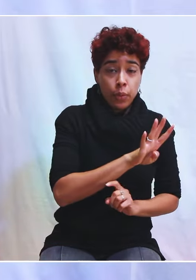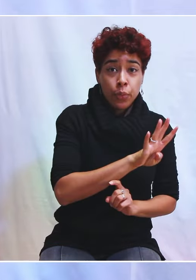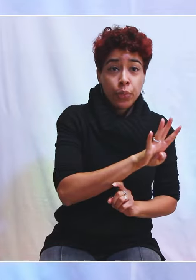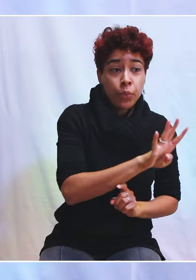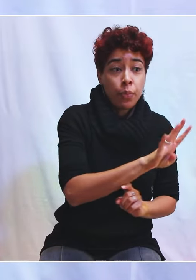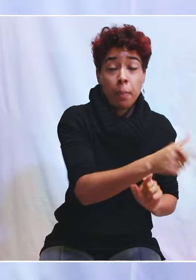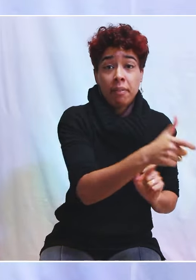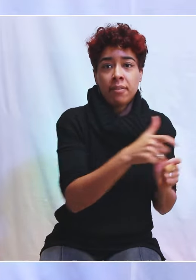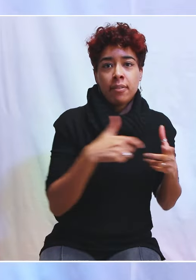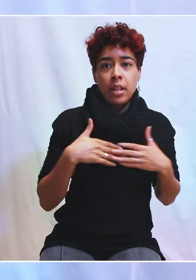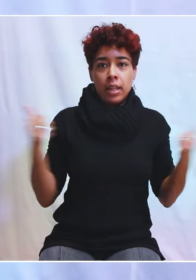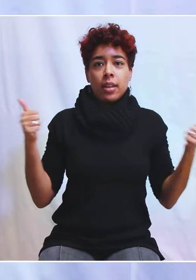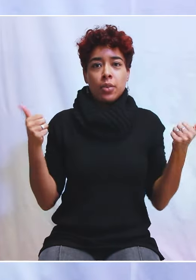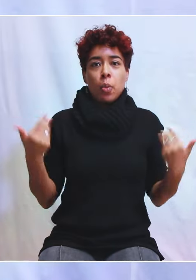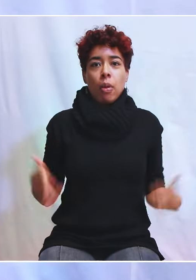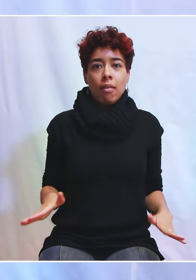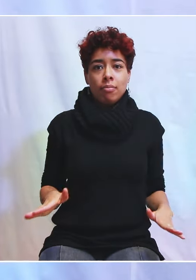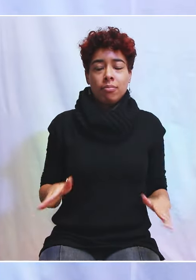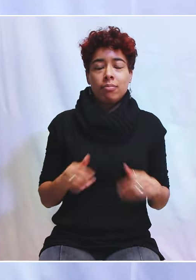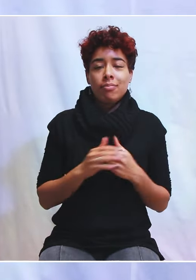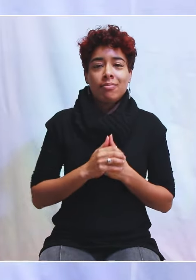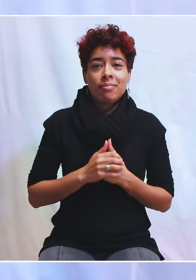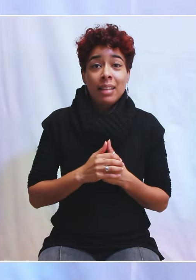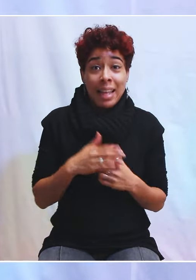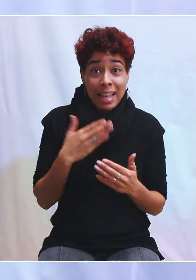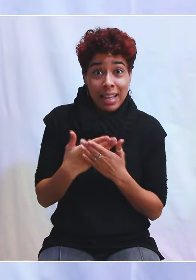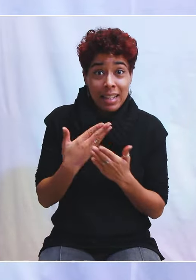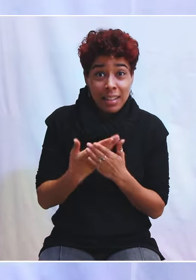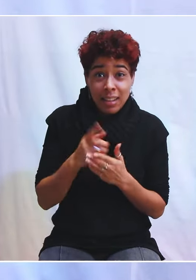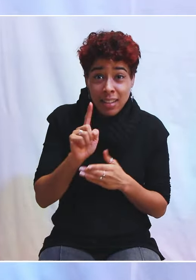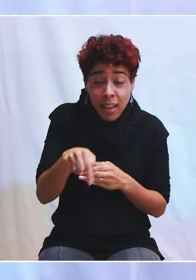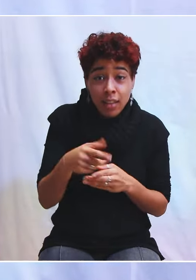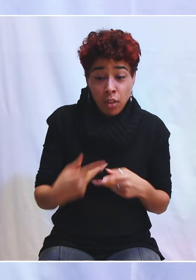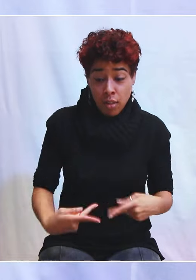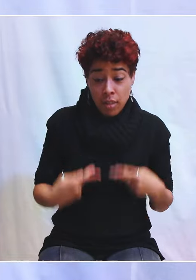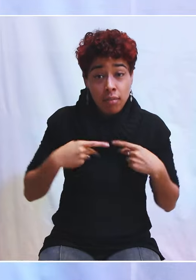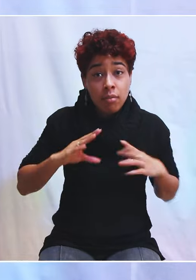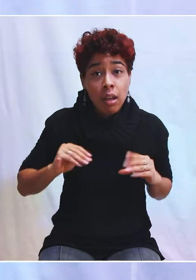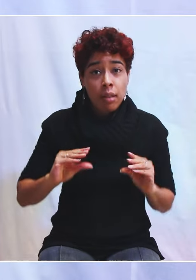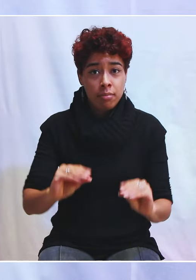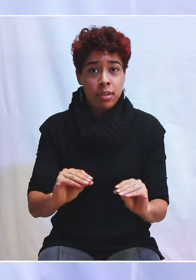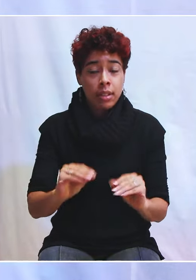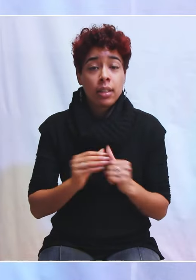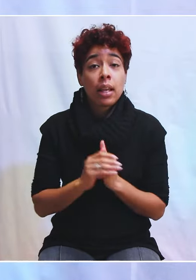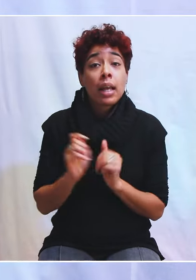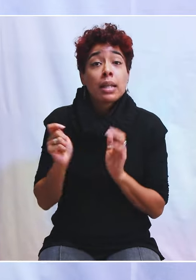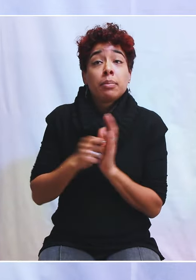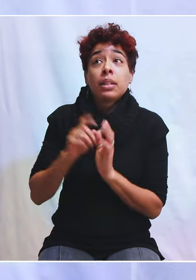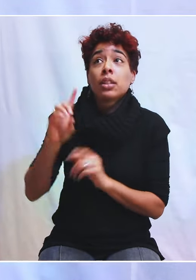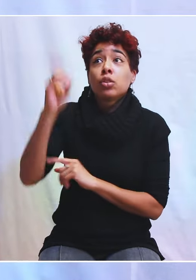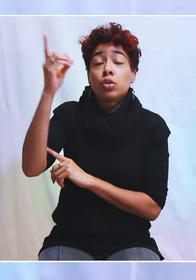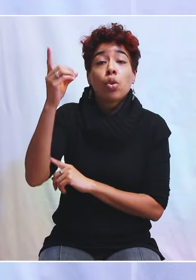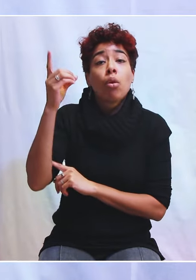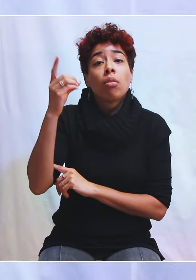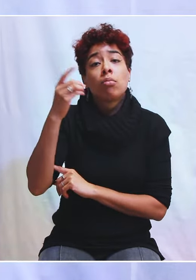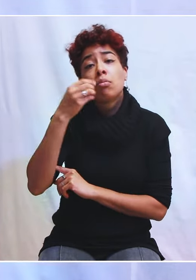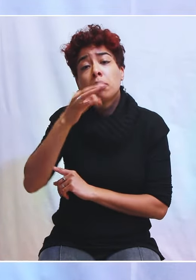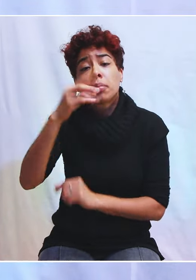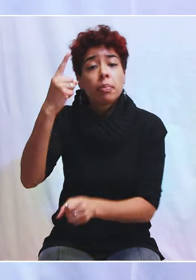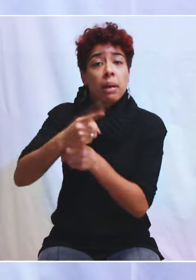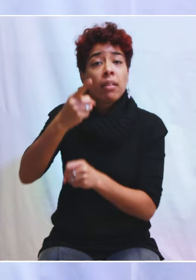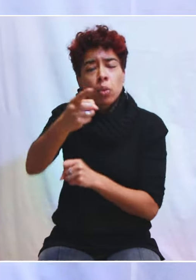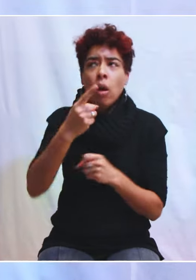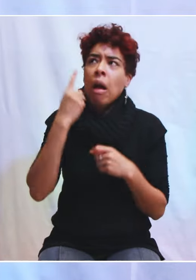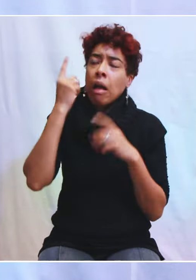germe dans leur vie. Il va te dire, voilà, c'est cela qu'il faut que tu appliques dans ta vie aujourd'hui. Que quand Dieu te donne un ordre, ne calcule pas,